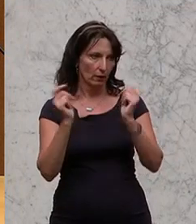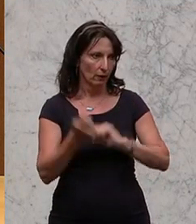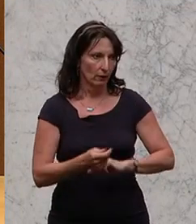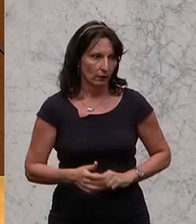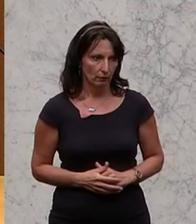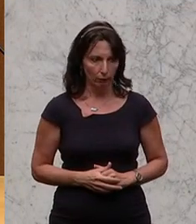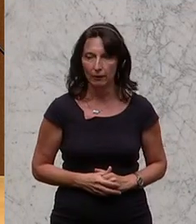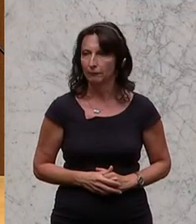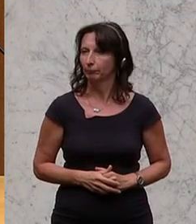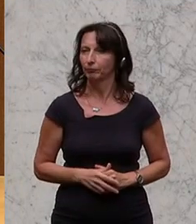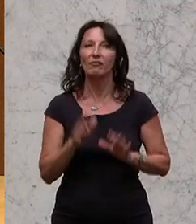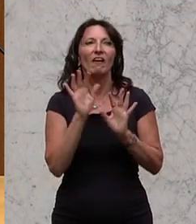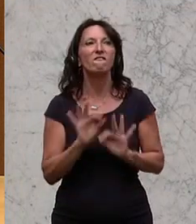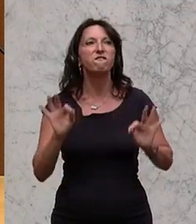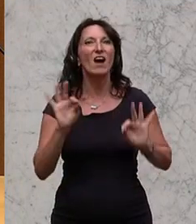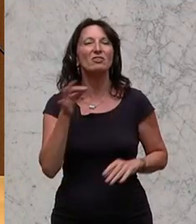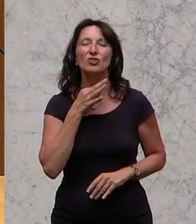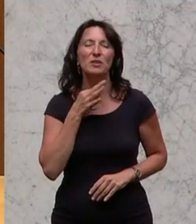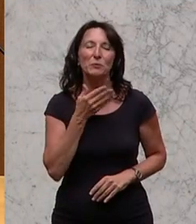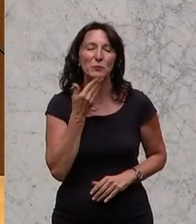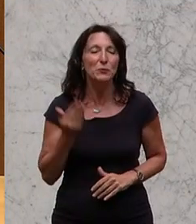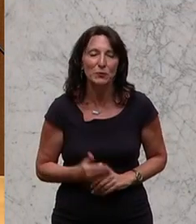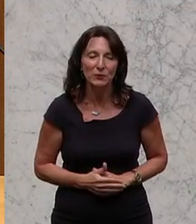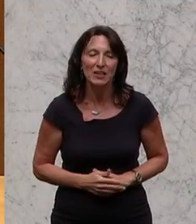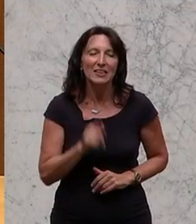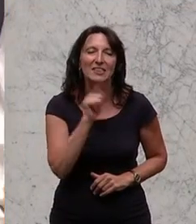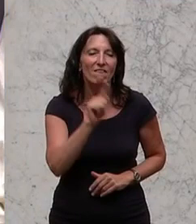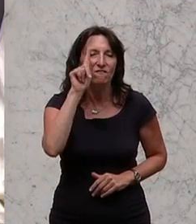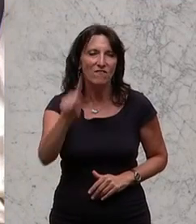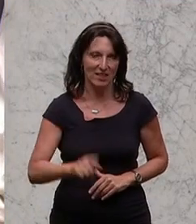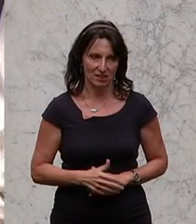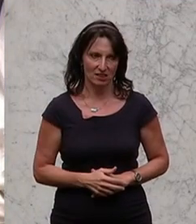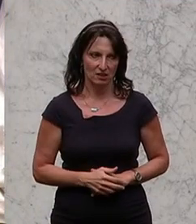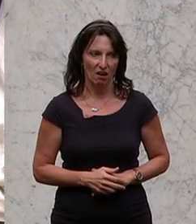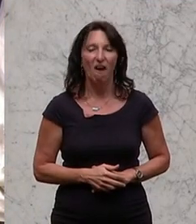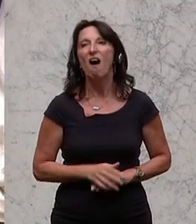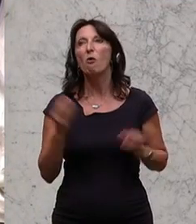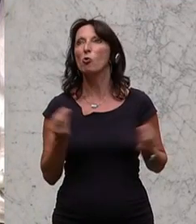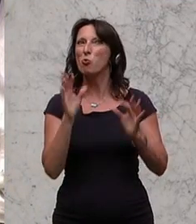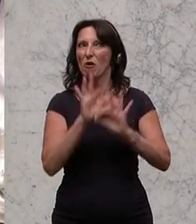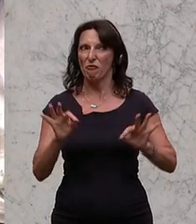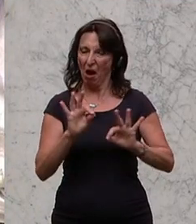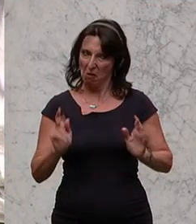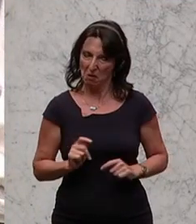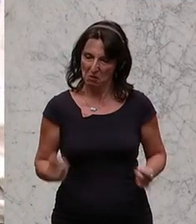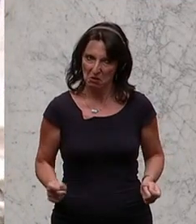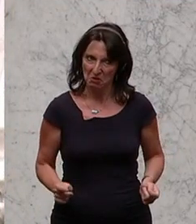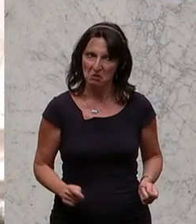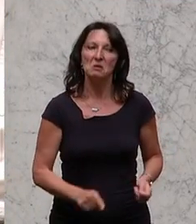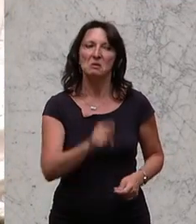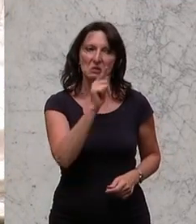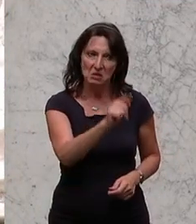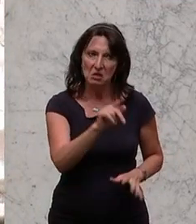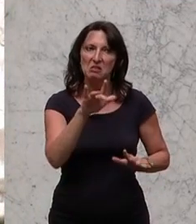keine Feierstimmung auf, weil sie es alle wissen, da gibt es nichts zum Feiern. Sie haben ein schlechtes